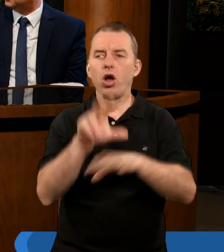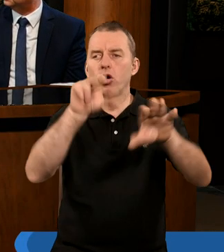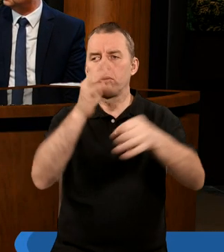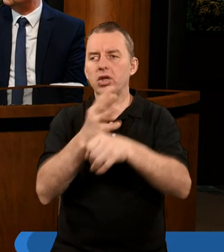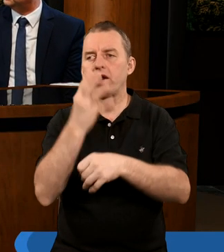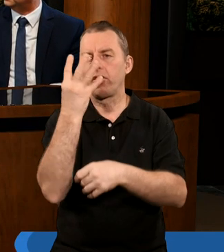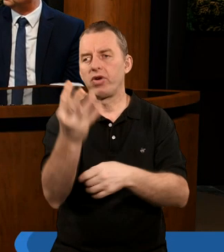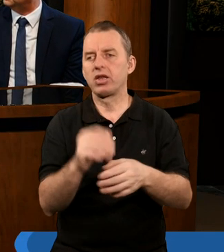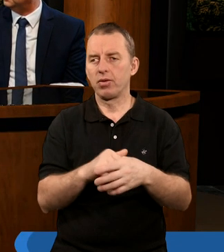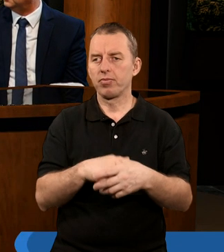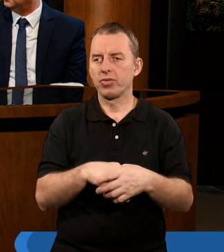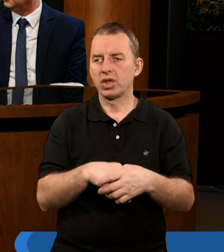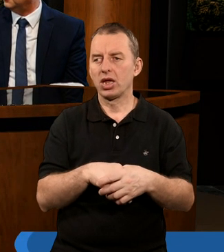Chrystusa w roku 1844.